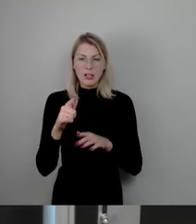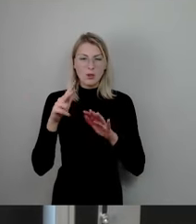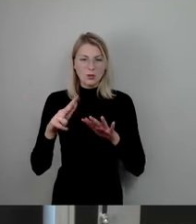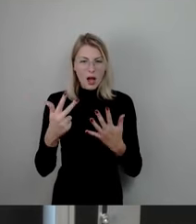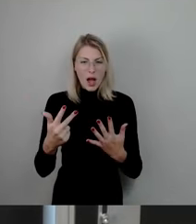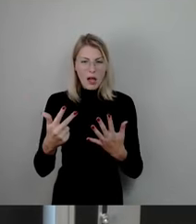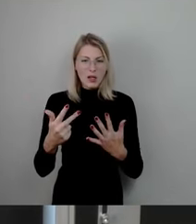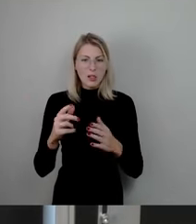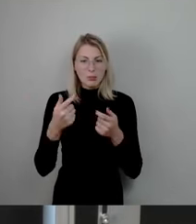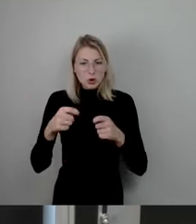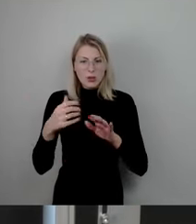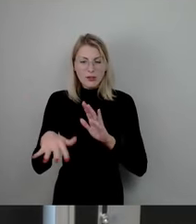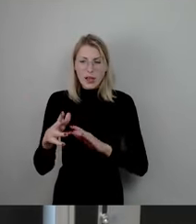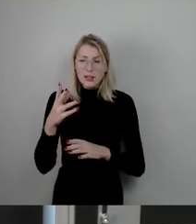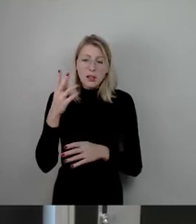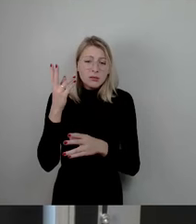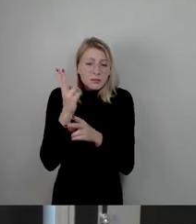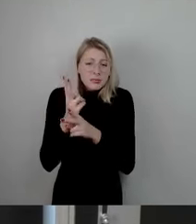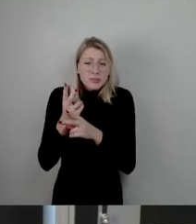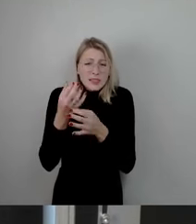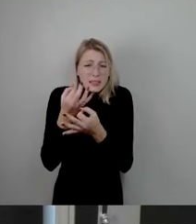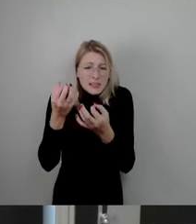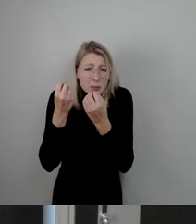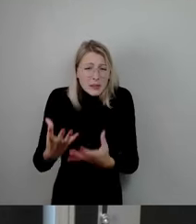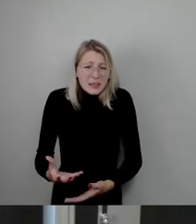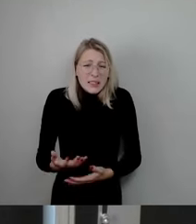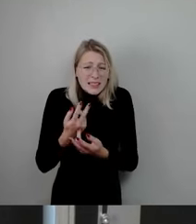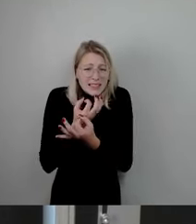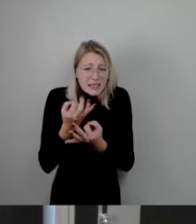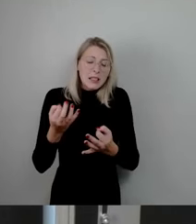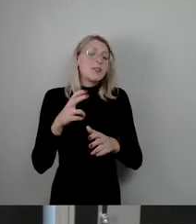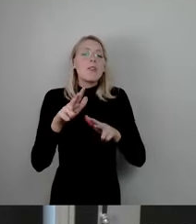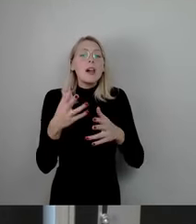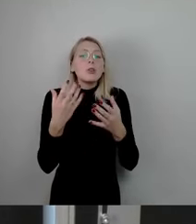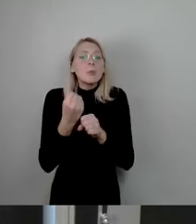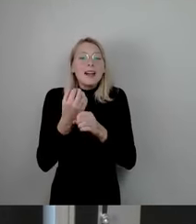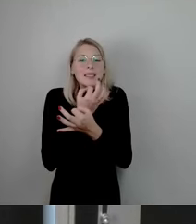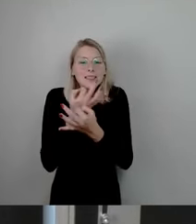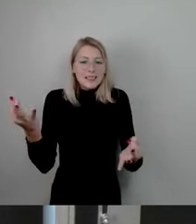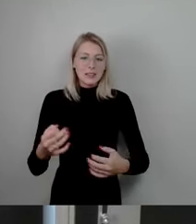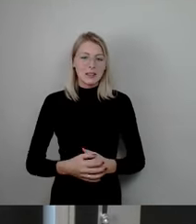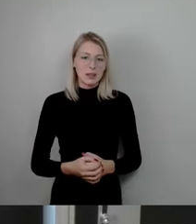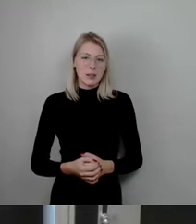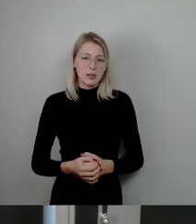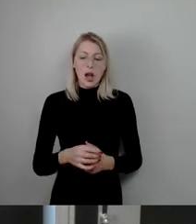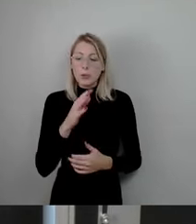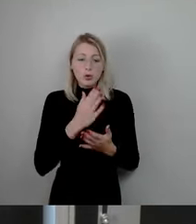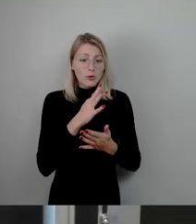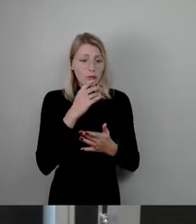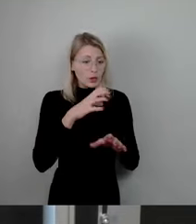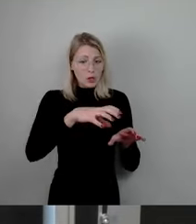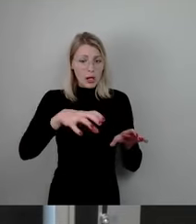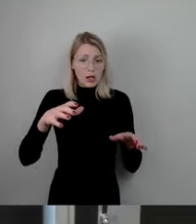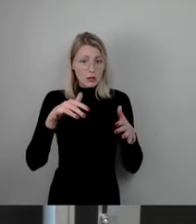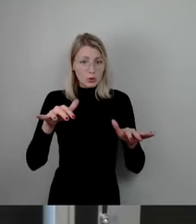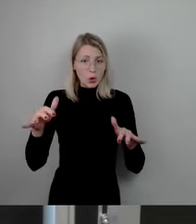Freunde, so lange liegt das schon. Da ist nichts passiert in der Verwaltung. Nichts, da hat man gar nichts gemacht. An ganz vielen Stellen ist das so. Deswegen können wir es jetzt